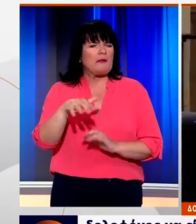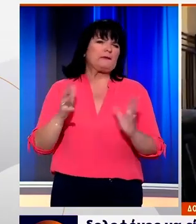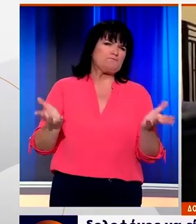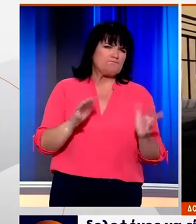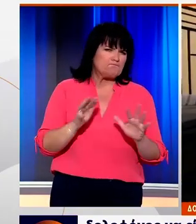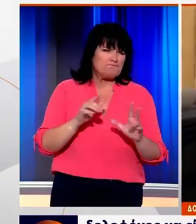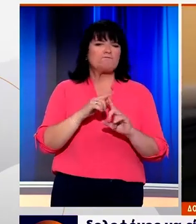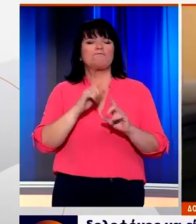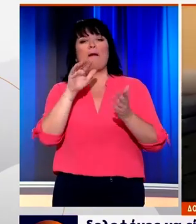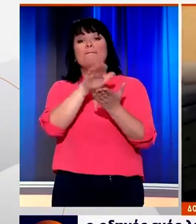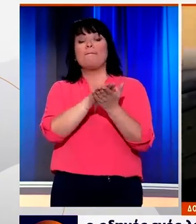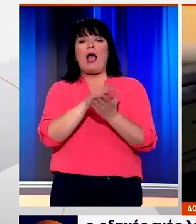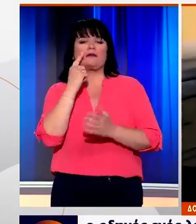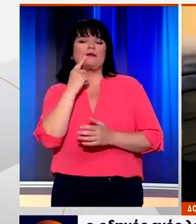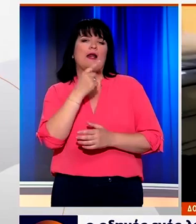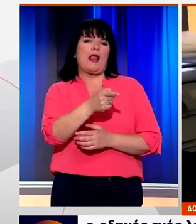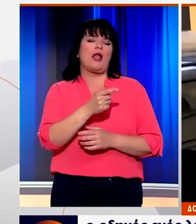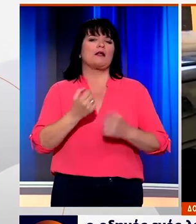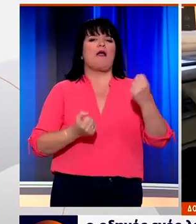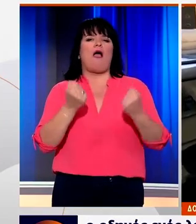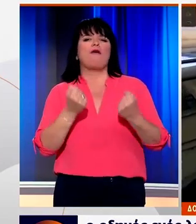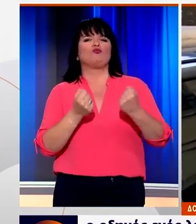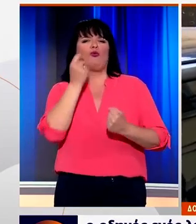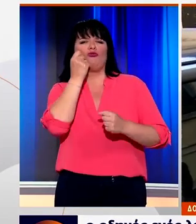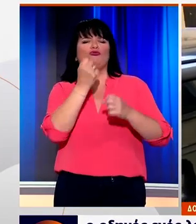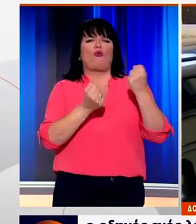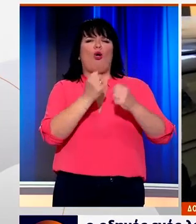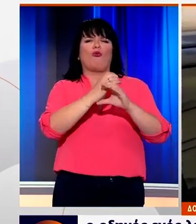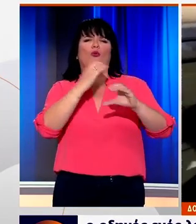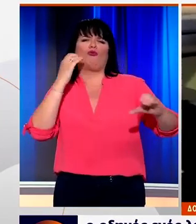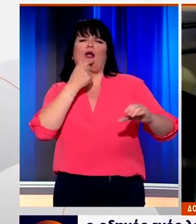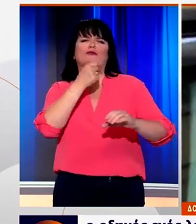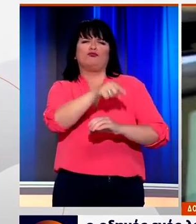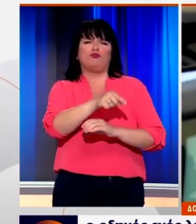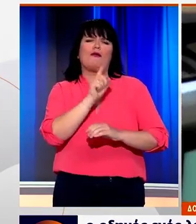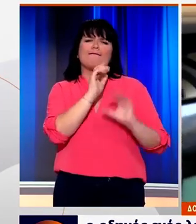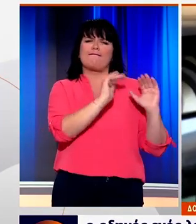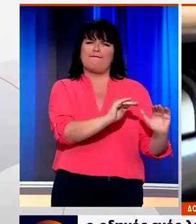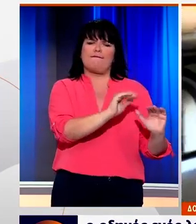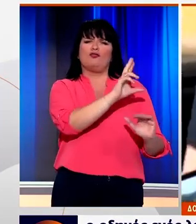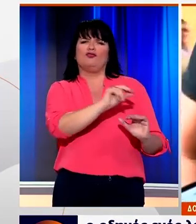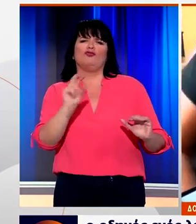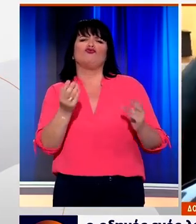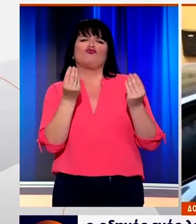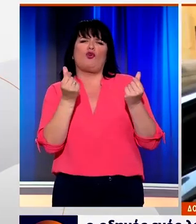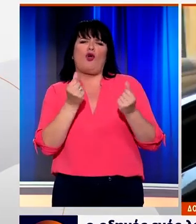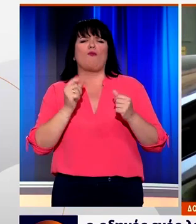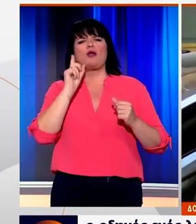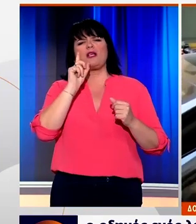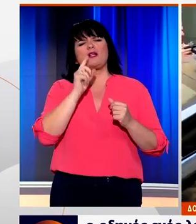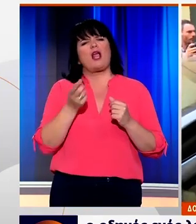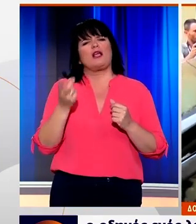Υπάρχουν μάλιστα μαρτυρίες πως ο οδηγός ενός λευκού αυτοκινήτου στο παρελθόν είχε προσπαθήσει με τον ίδιο τρόπο να τραυματίσει